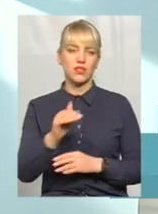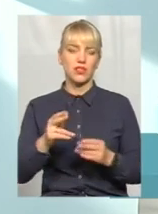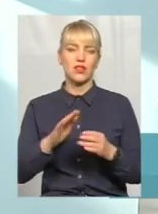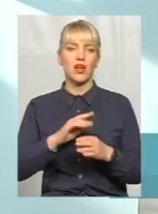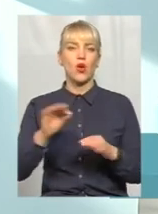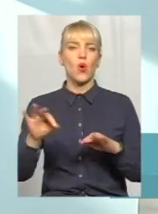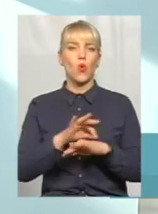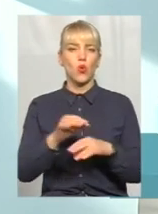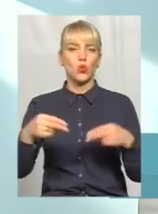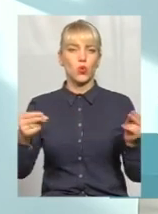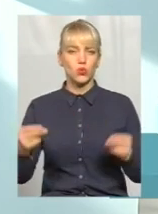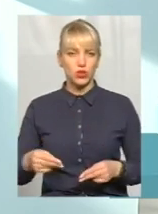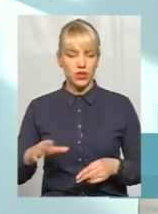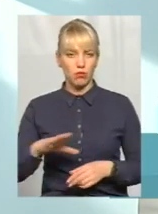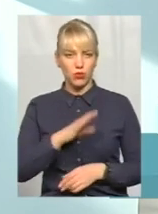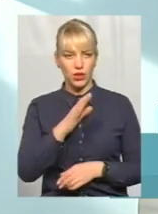була,